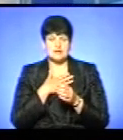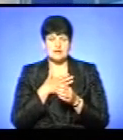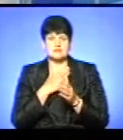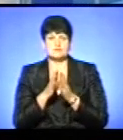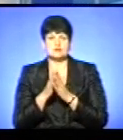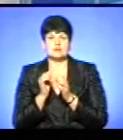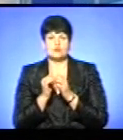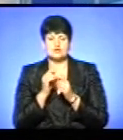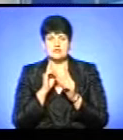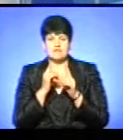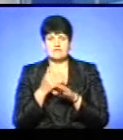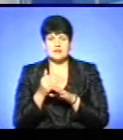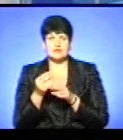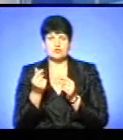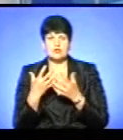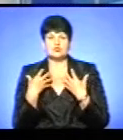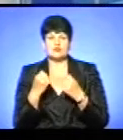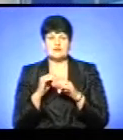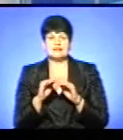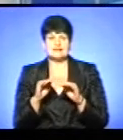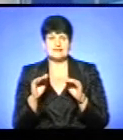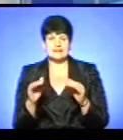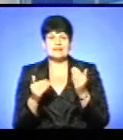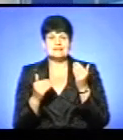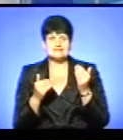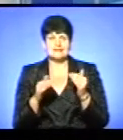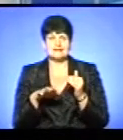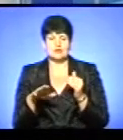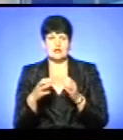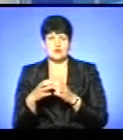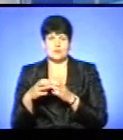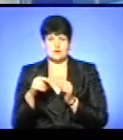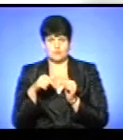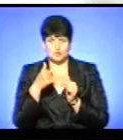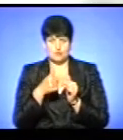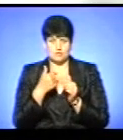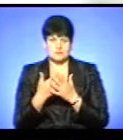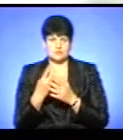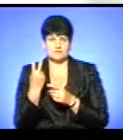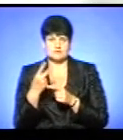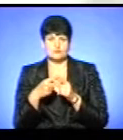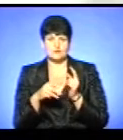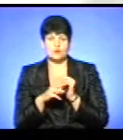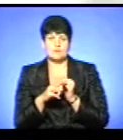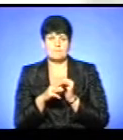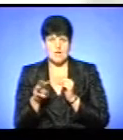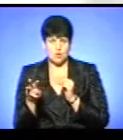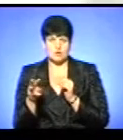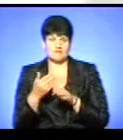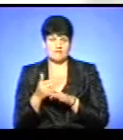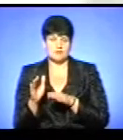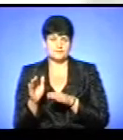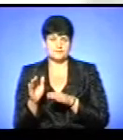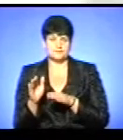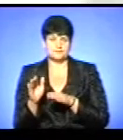просил на кожній нараді десь виділити гроші саме для оздоровлення дітей з їхніх територіальних громад, і цього року вже близько 2,5 мільйонів. Я знаю, що ще